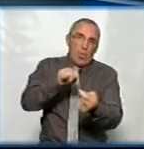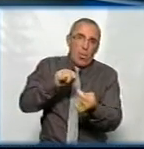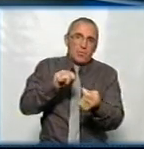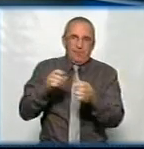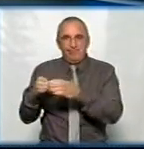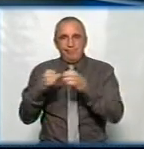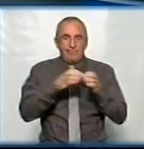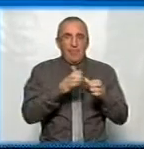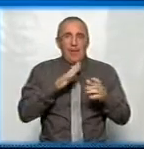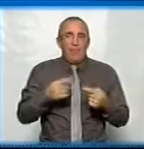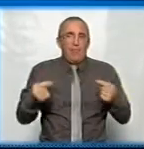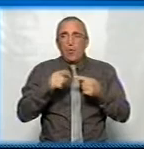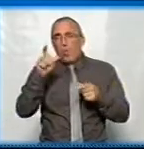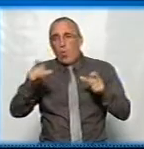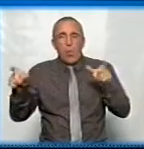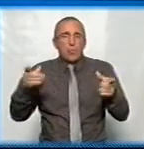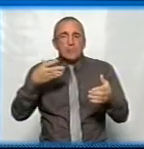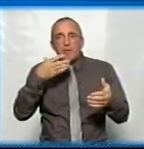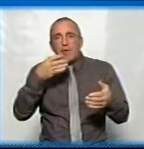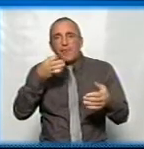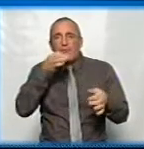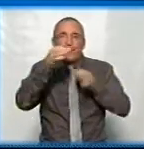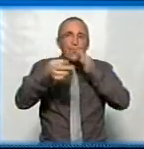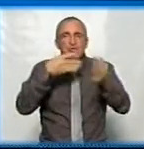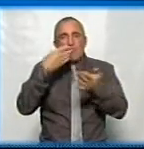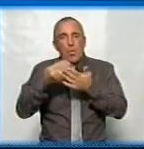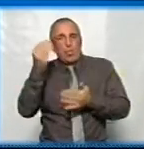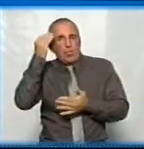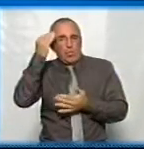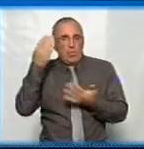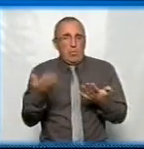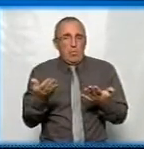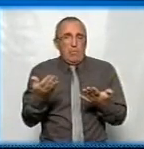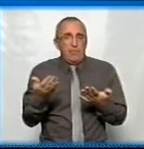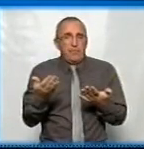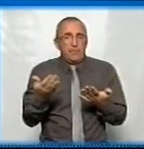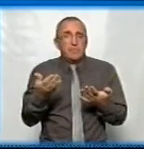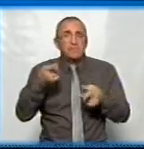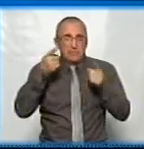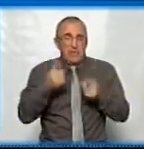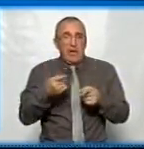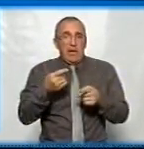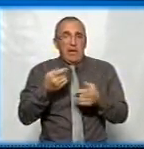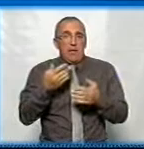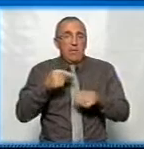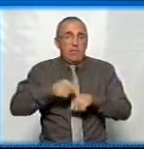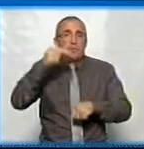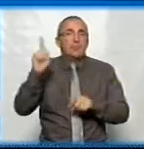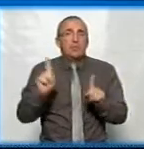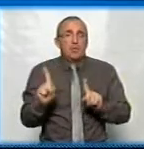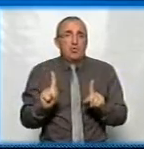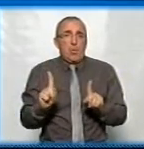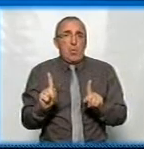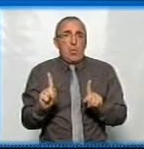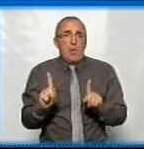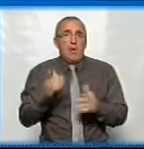проти відповідно. І кожен висловлював свою думку. І насправді, так, незримо, дійсно, воно так відчувалося, що